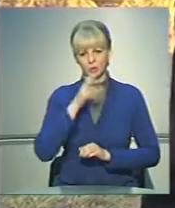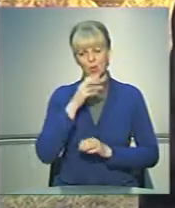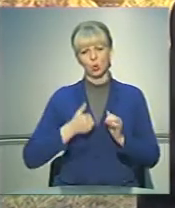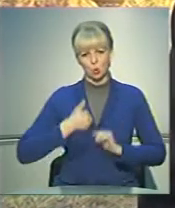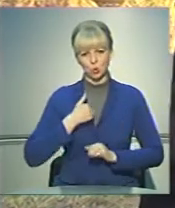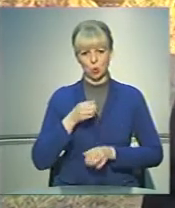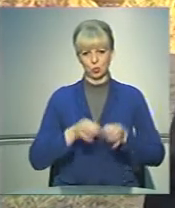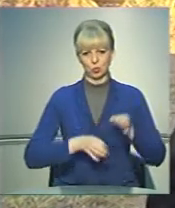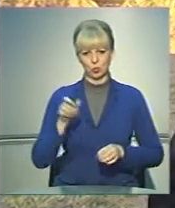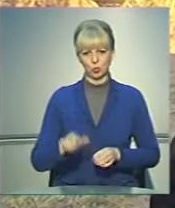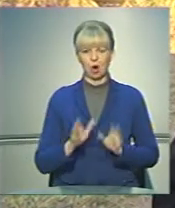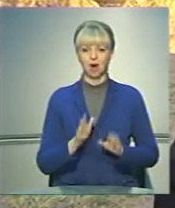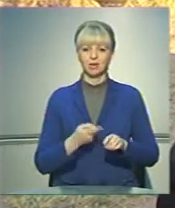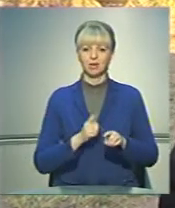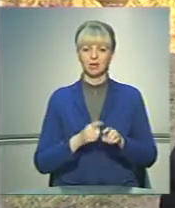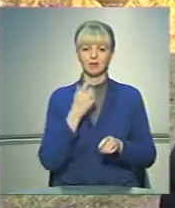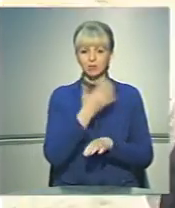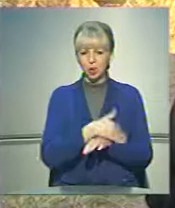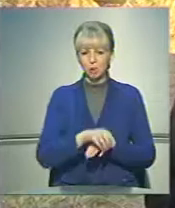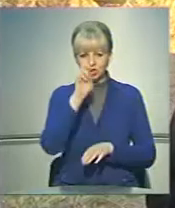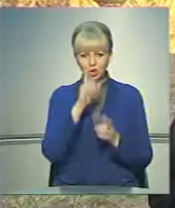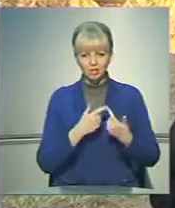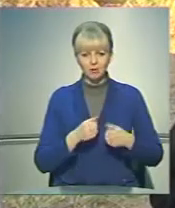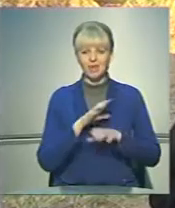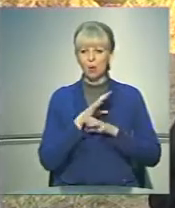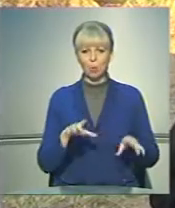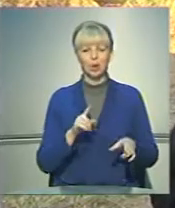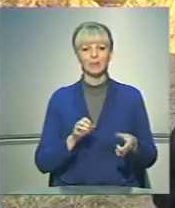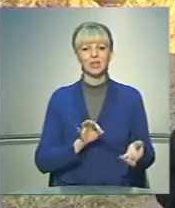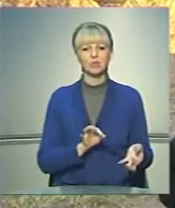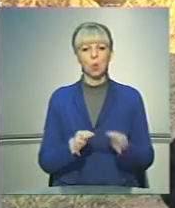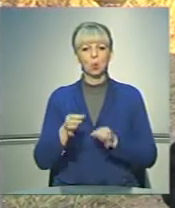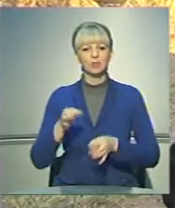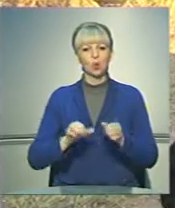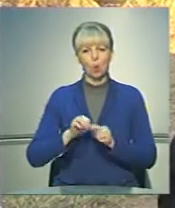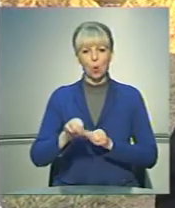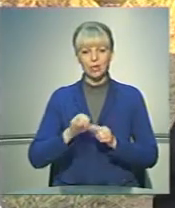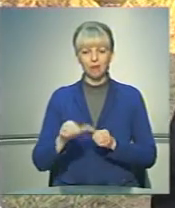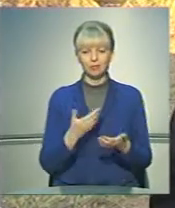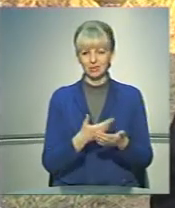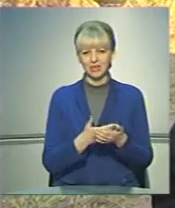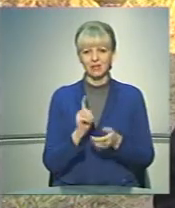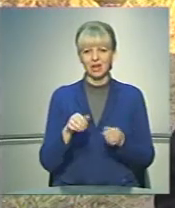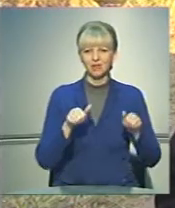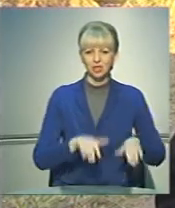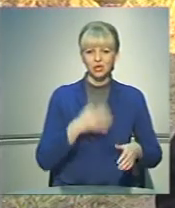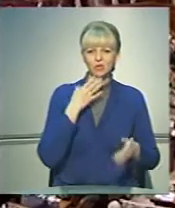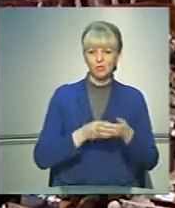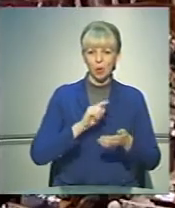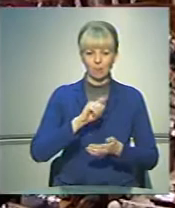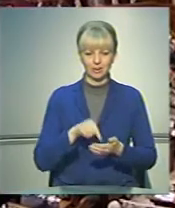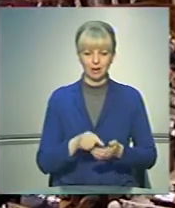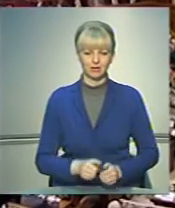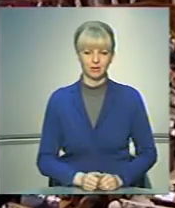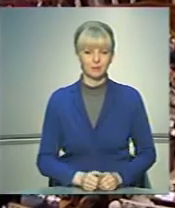достойну судді, як це в зарубіжних країнах. І не було спокусів суддів окремих навіть десь вирішити свої питання.